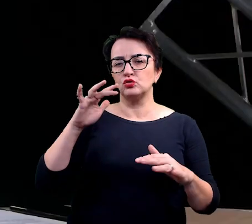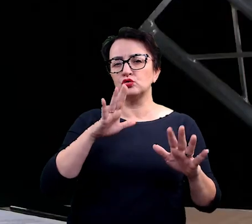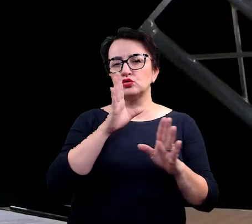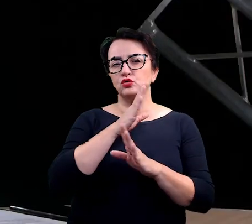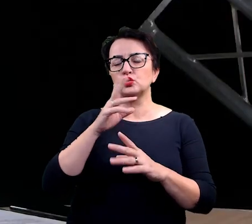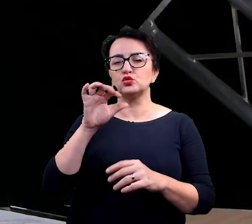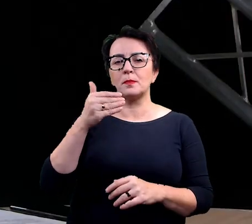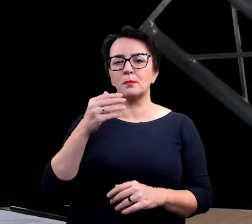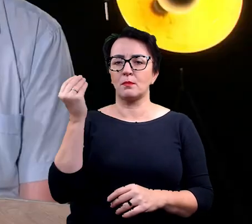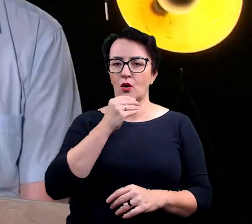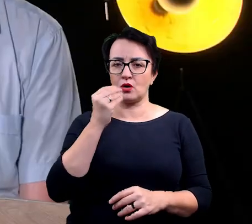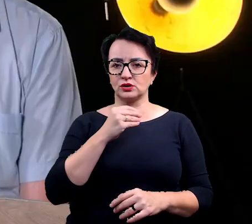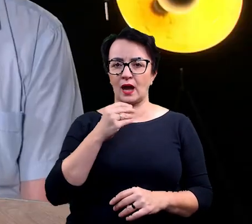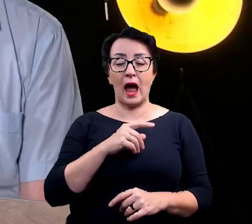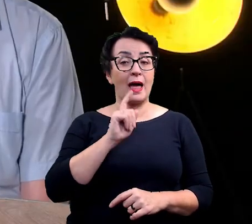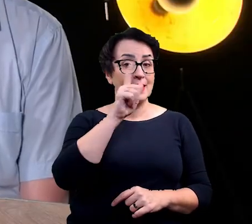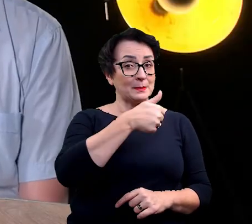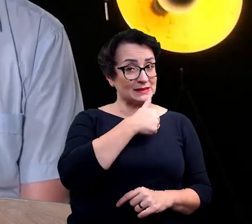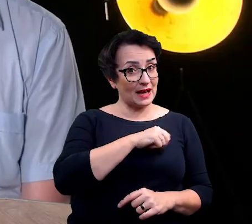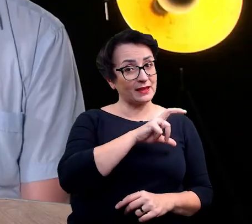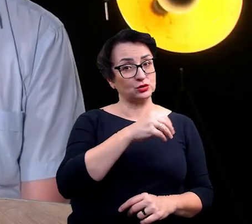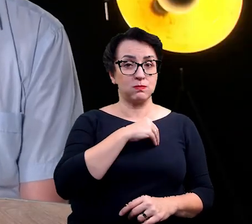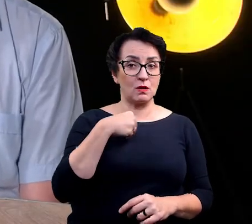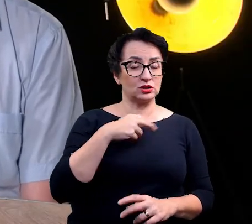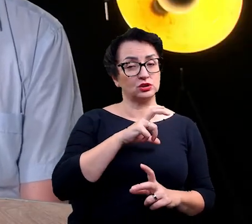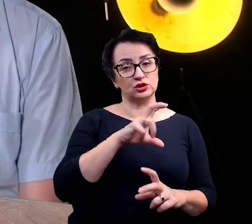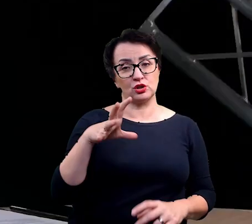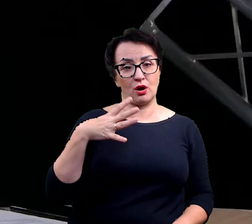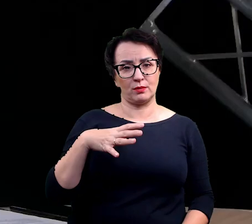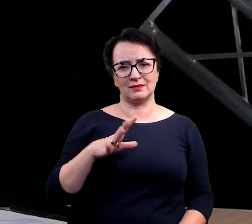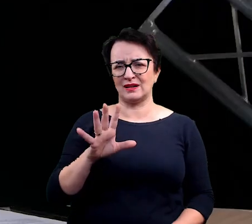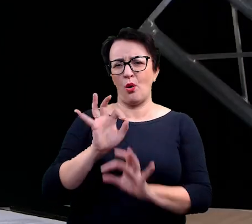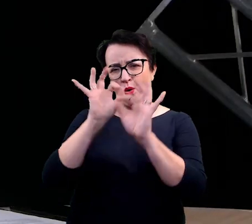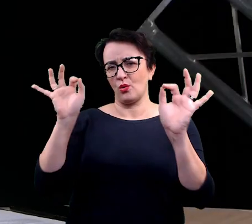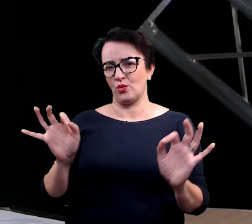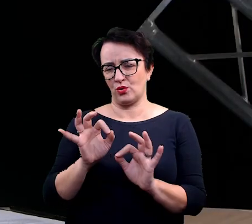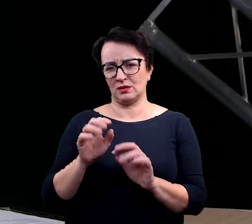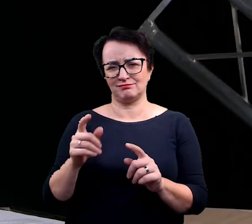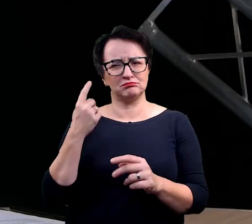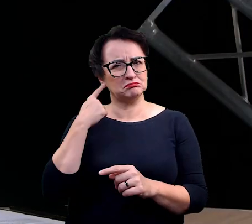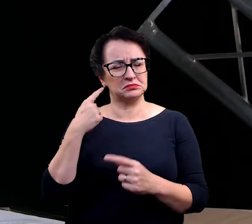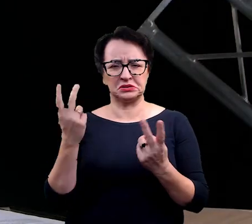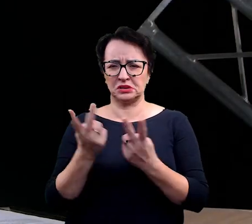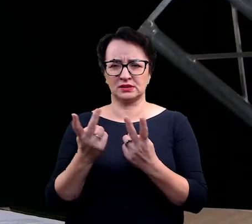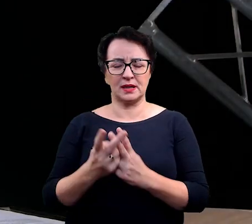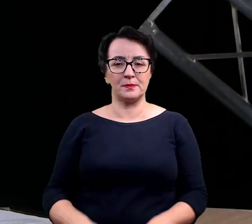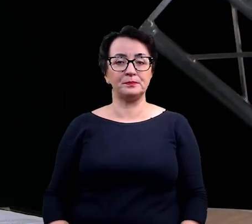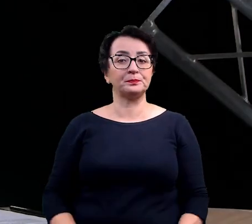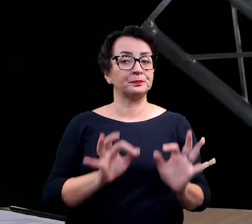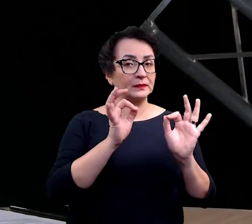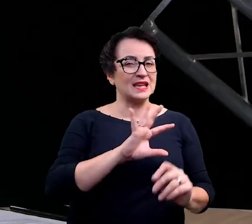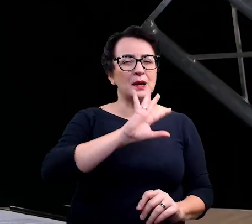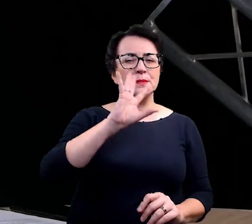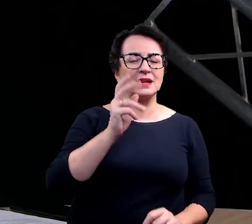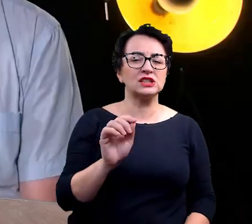Islandii, czy ten Polski, czy jakikolwiek? Chyba w ogóle. Chyba w ogóle. To tak samo brzmi. Dobrze. Najpiękniejszy widok krajobraz, który